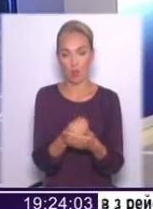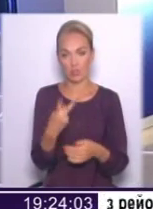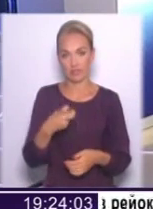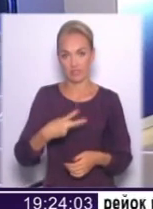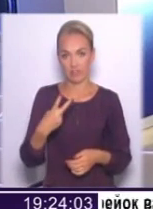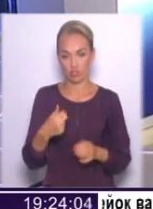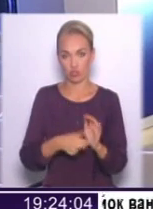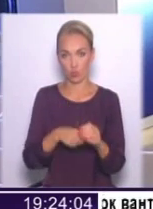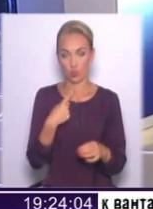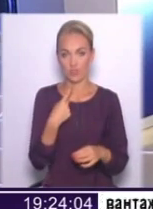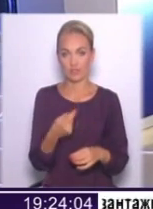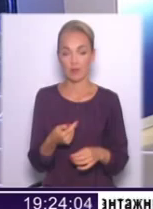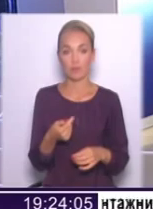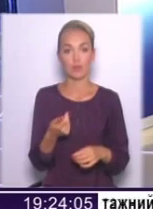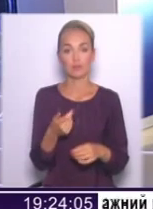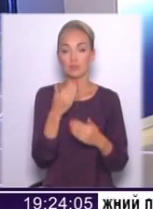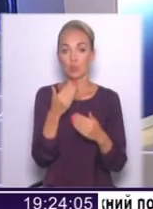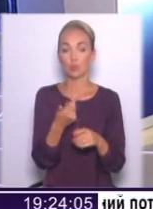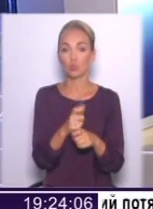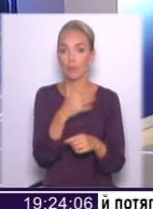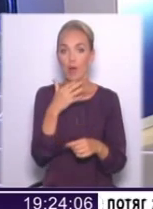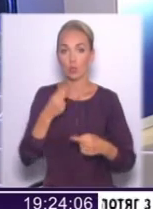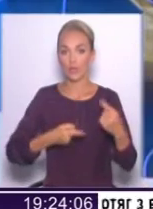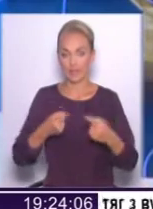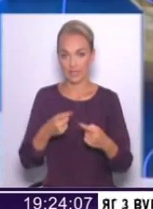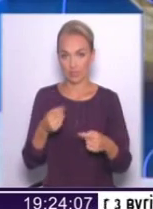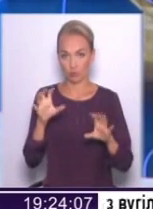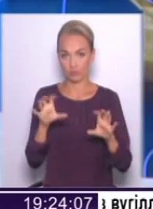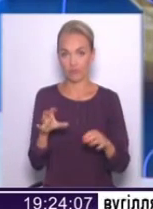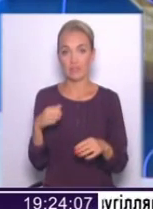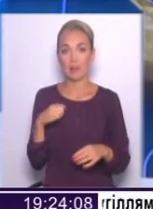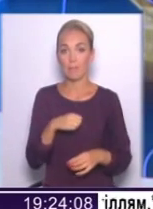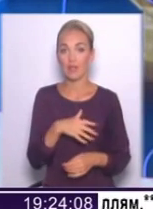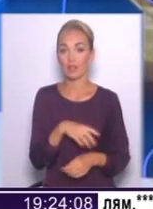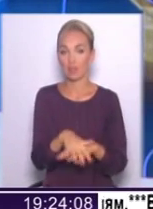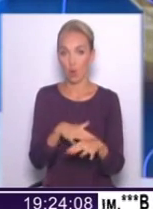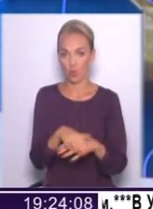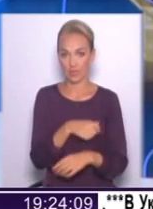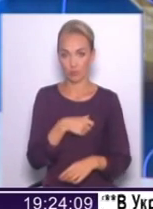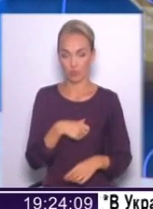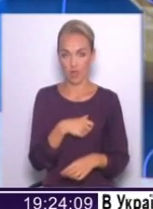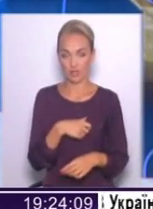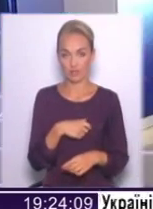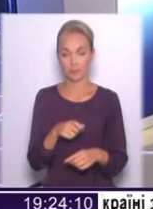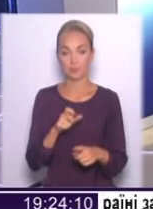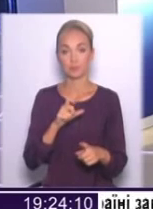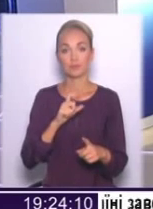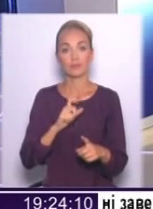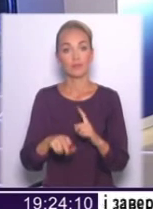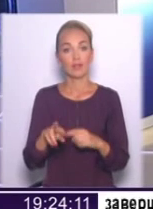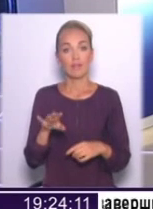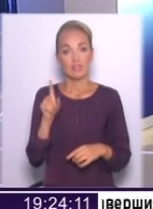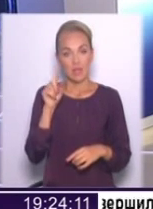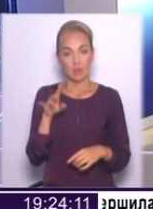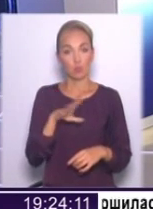дуже багато ж критики отримують ці зміни до Конституції, в тому числі і від самих народних депутатів. Ви знаєте, я...